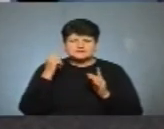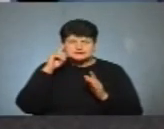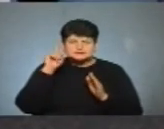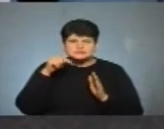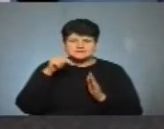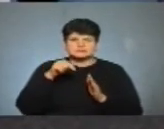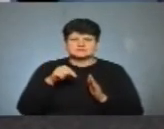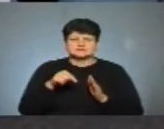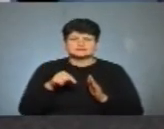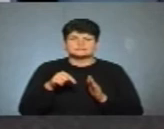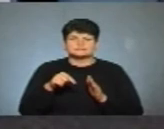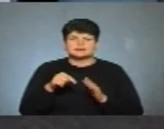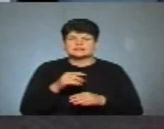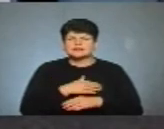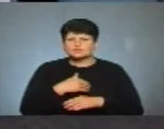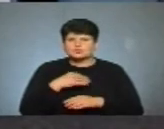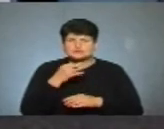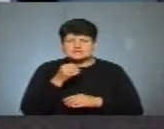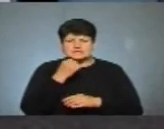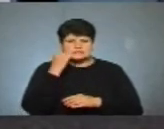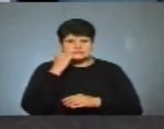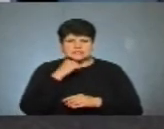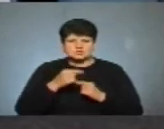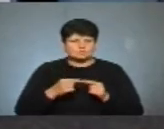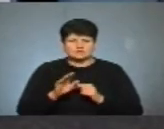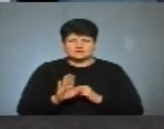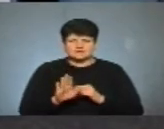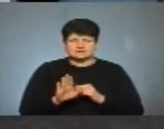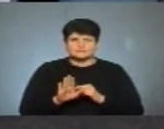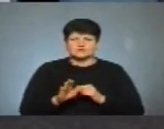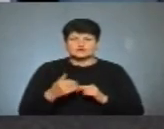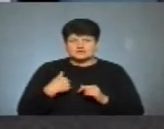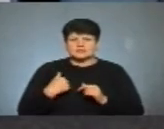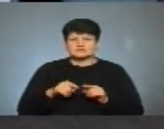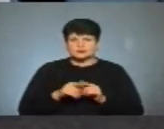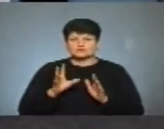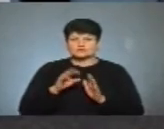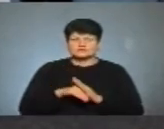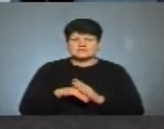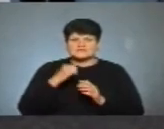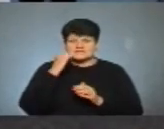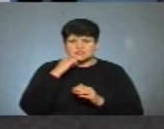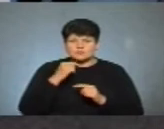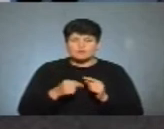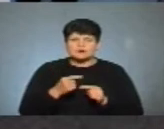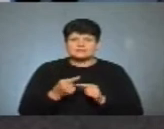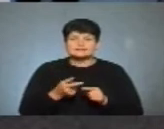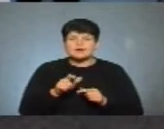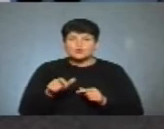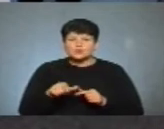де я не хочу сказати старше покоління. Ні, тому що тоді я буду відноситися до старшого покоління, де люди